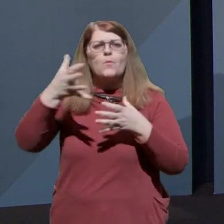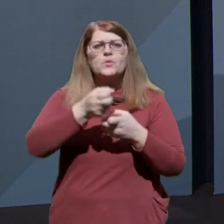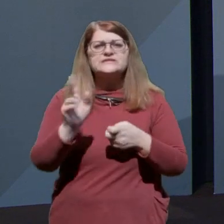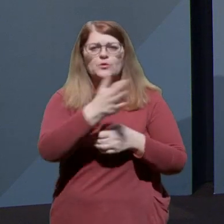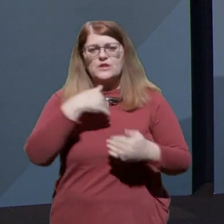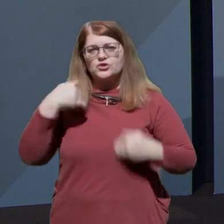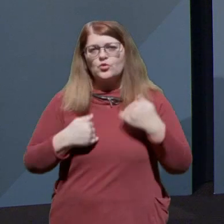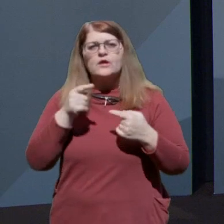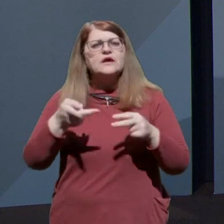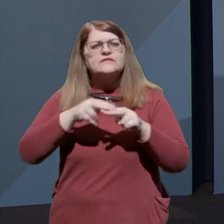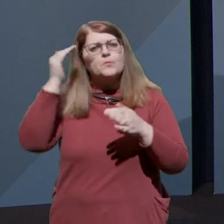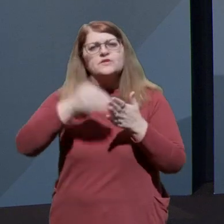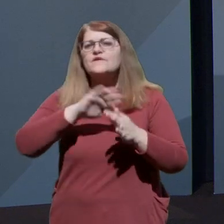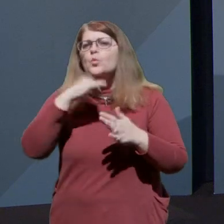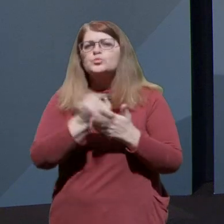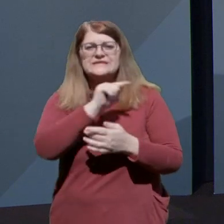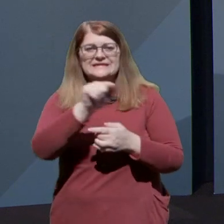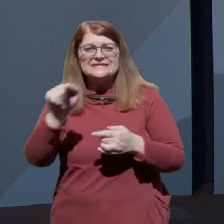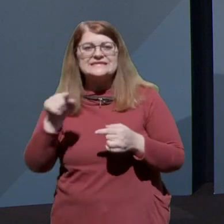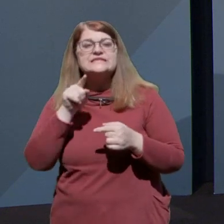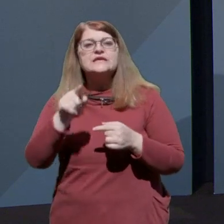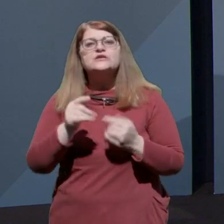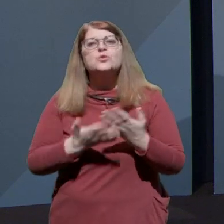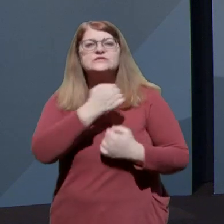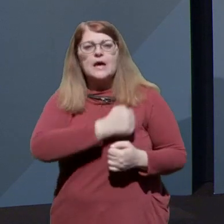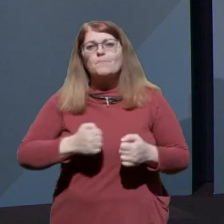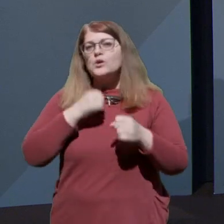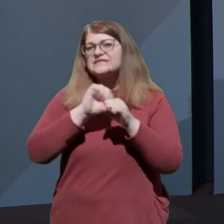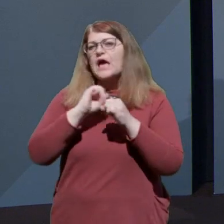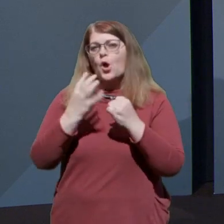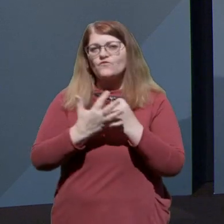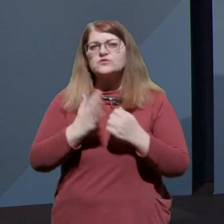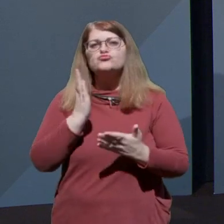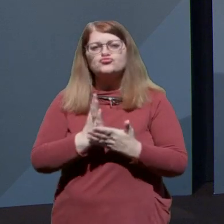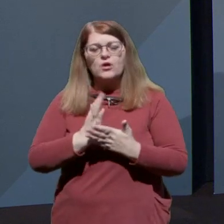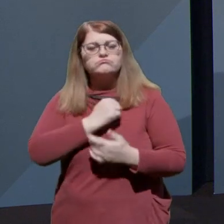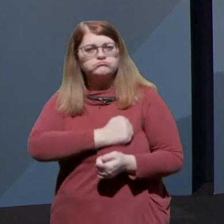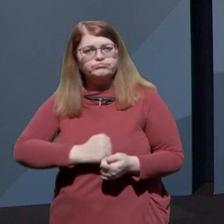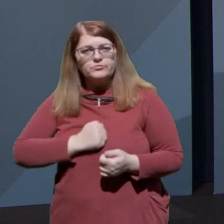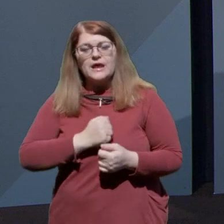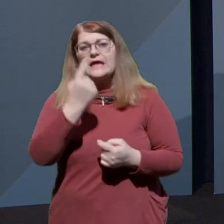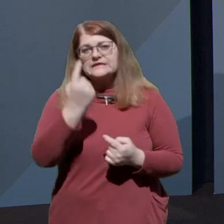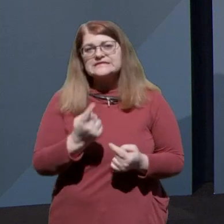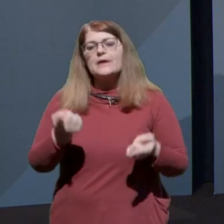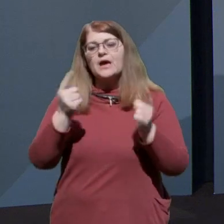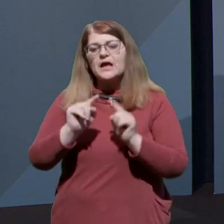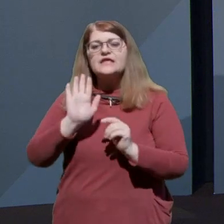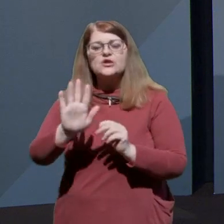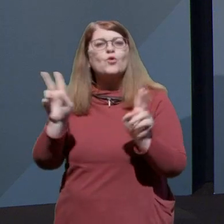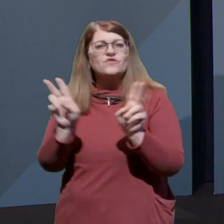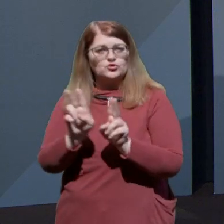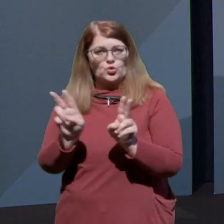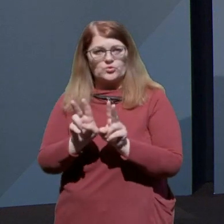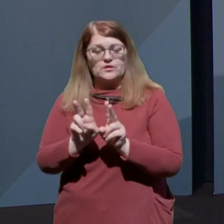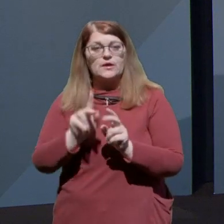Tega se najbolj zavedajo vsi tisti, ki so za boleznjo COVID-19 zboleli sami ali so zboleli njihovi svojci.